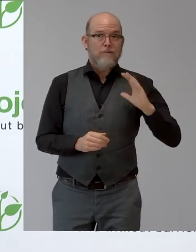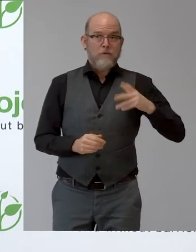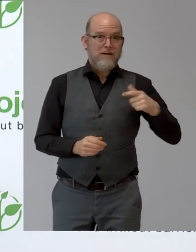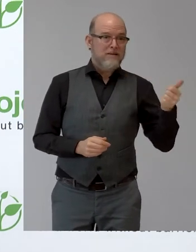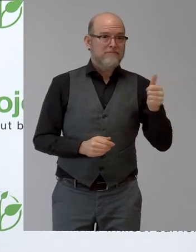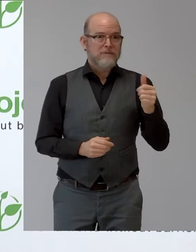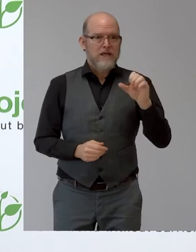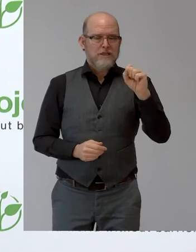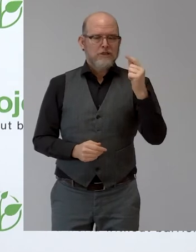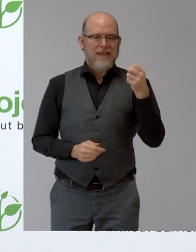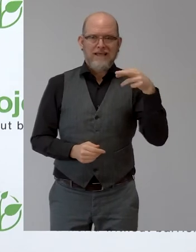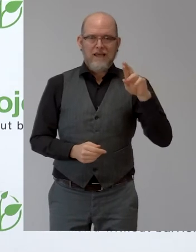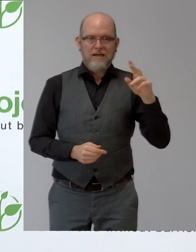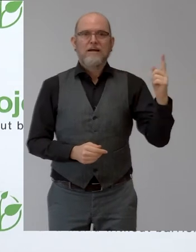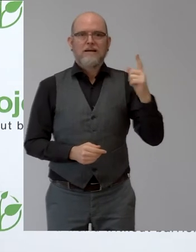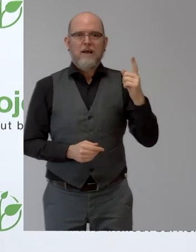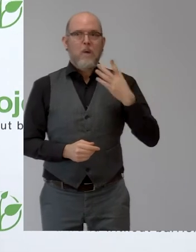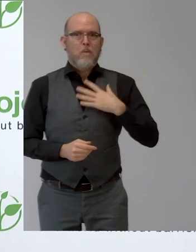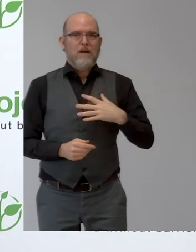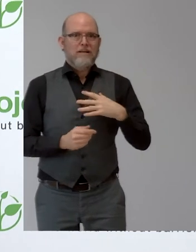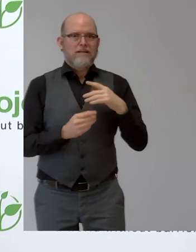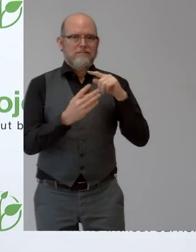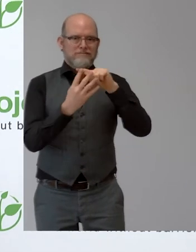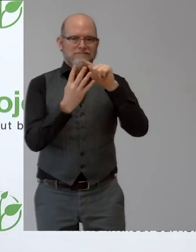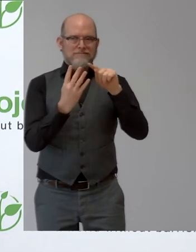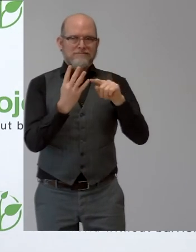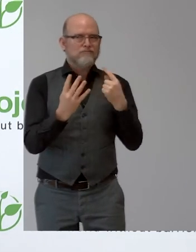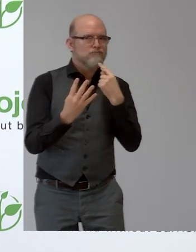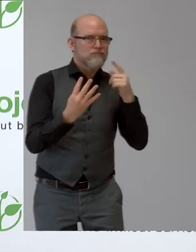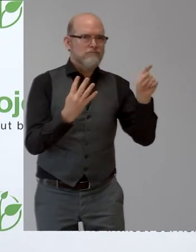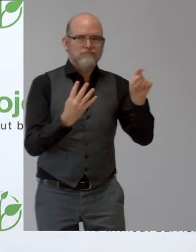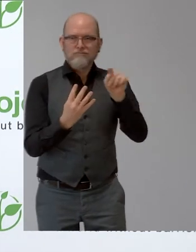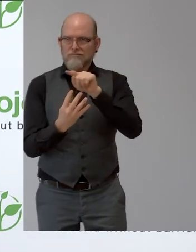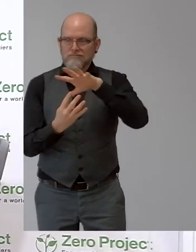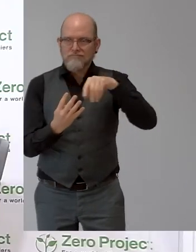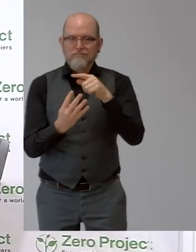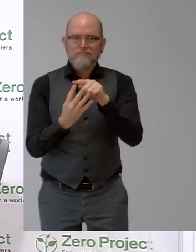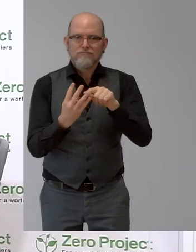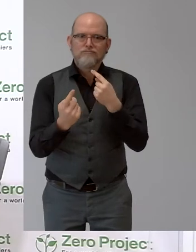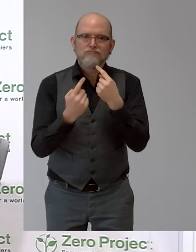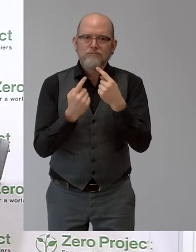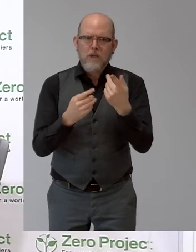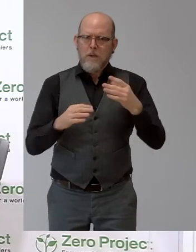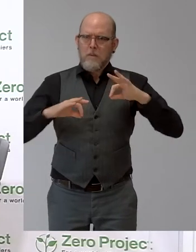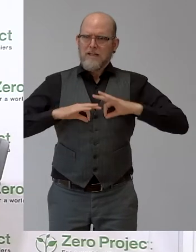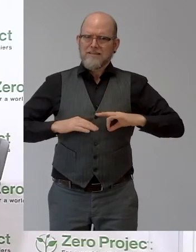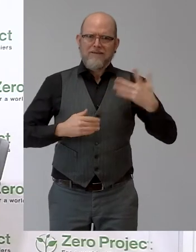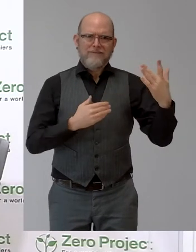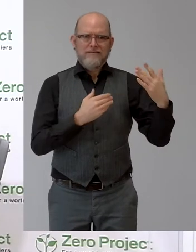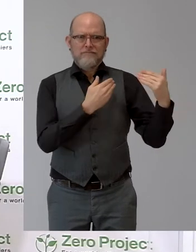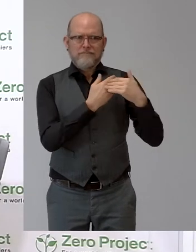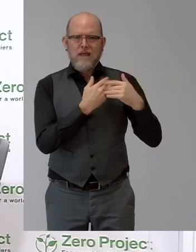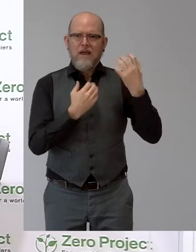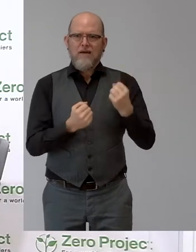vier Themen, die Ihnen der Herr Minister heute hier mit auf den Weg gegeben hat, auszuleuchten, miteinander zu diskutieren. Wir wollen zum